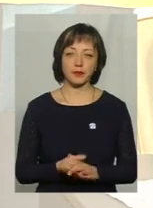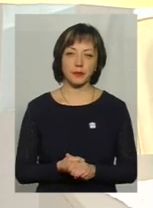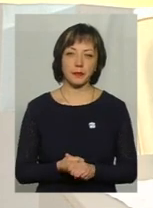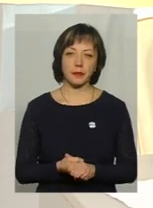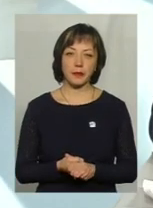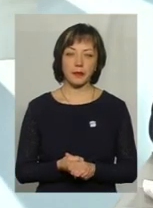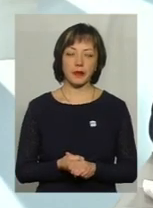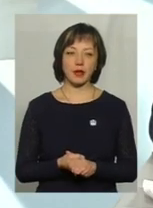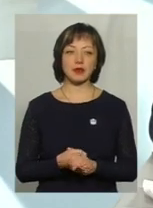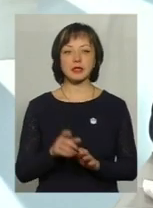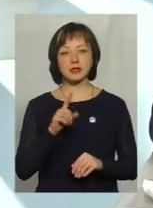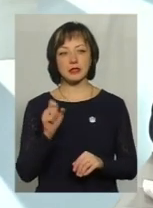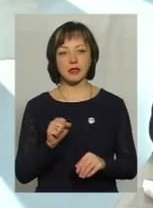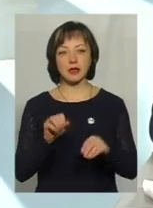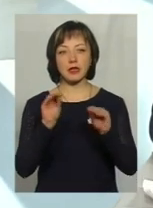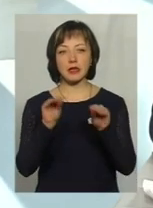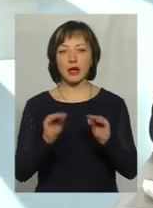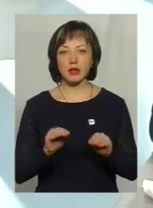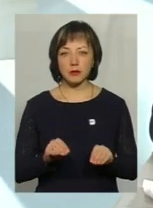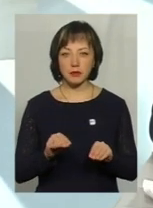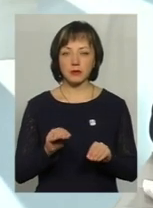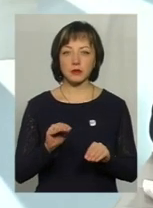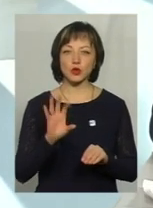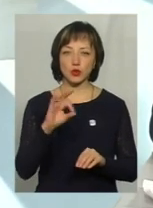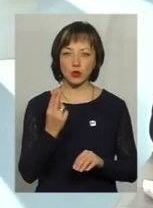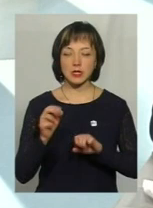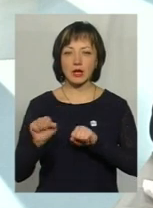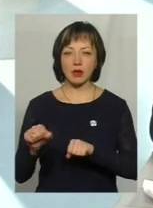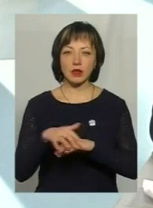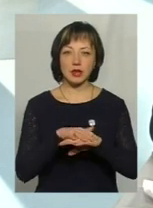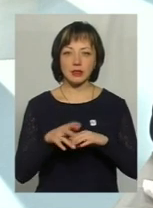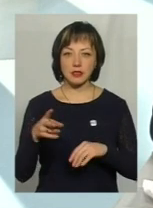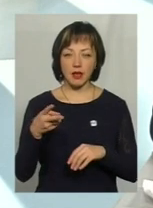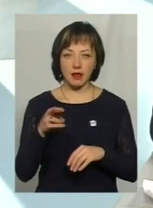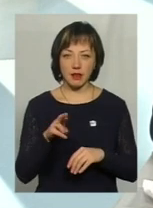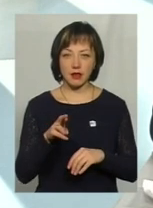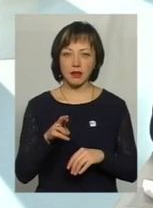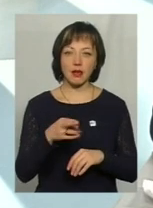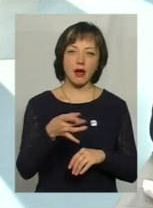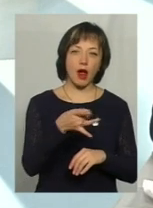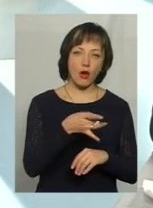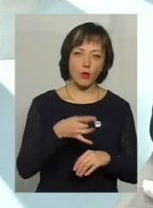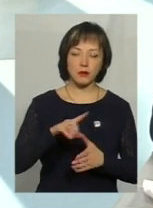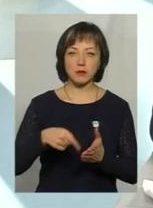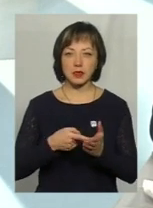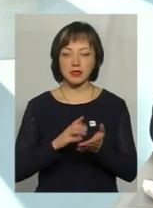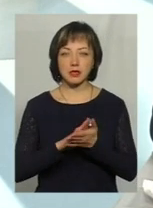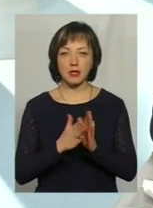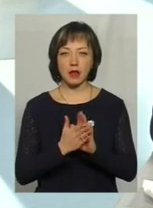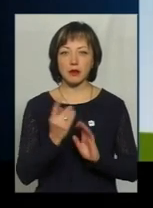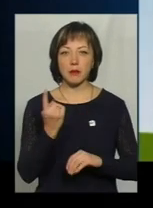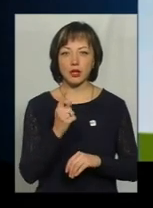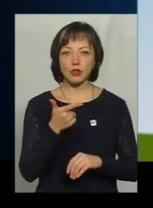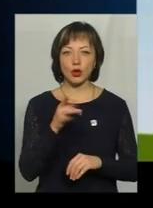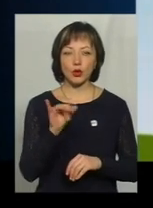моніторинговими даними структурних підрозділів з питань соціального захисту населення, райдержадміністрації міськвіконкомів, станом на 1